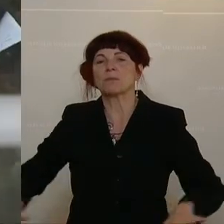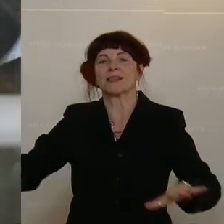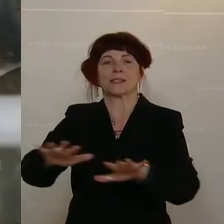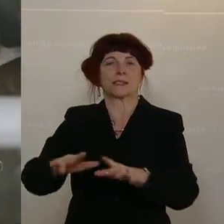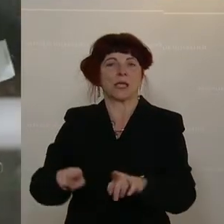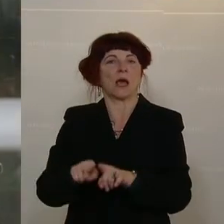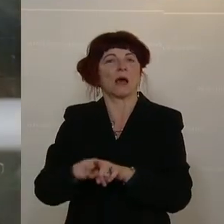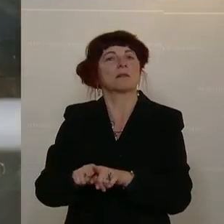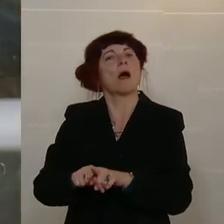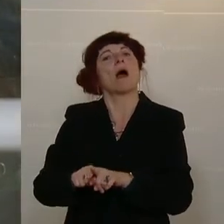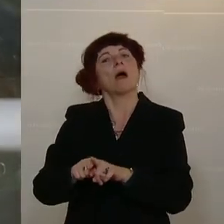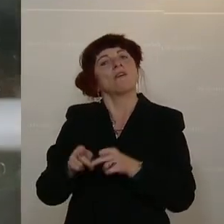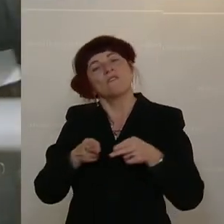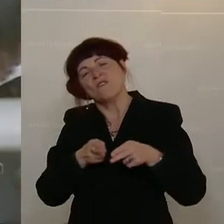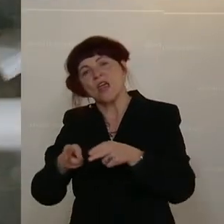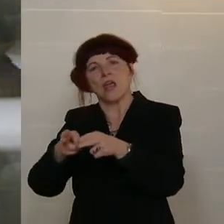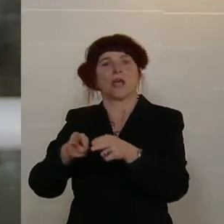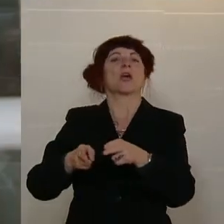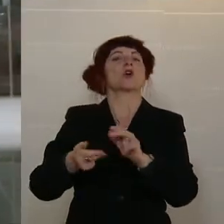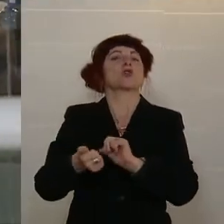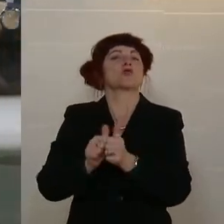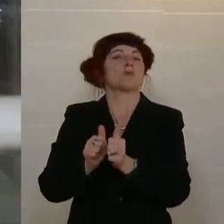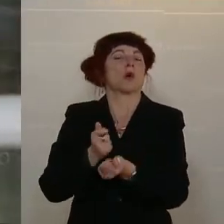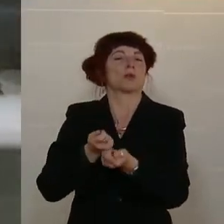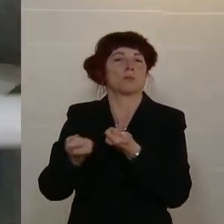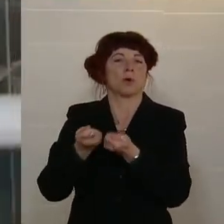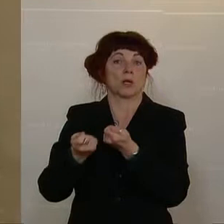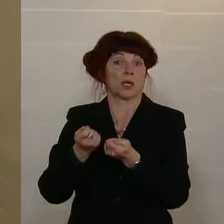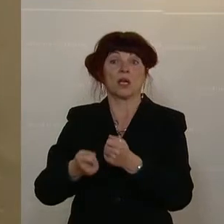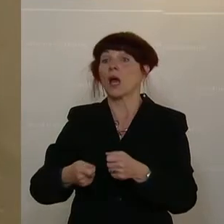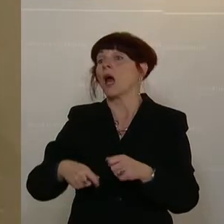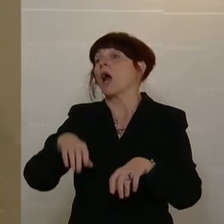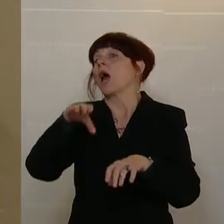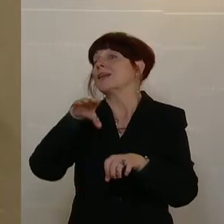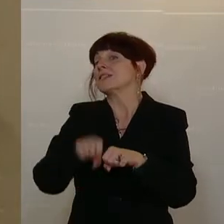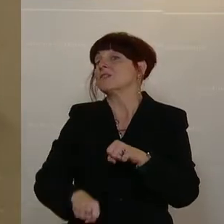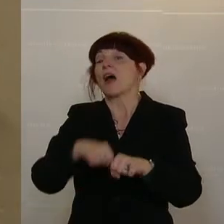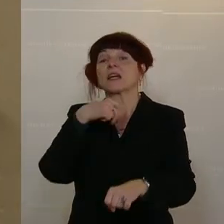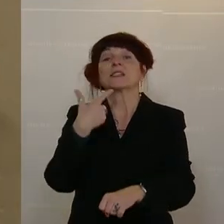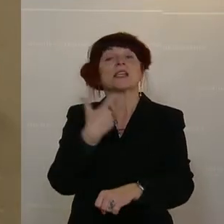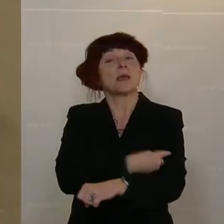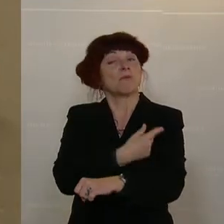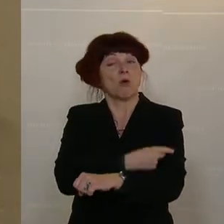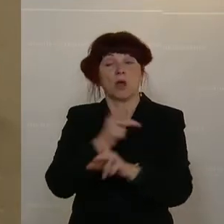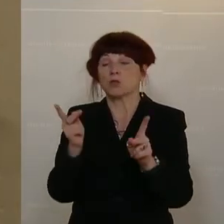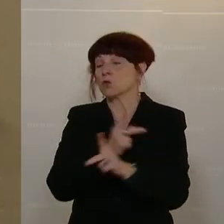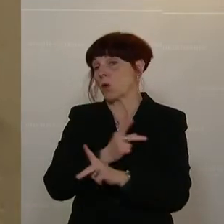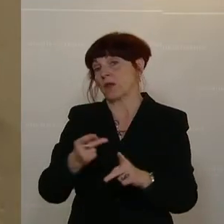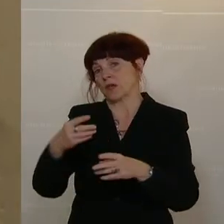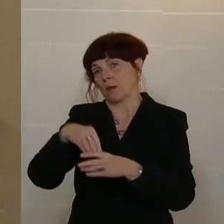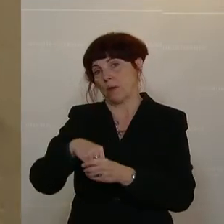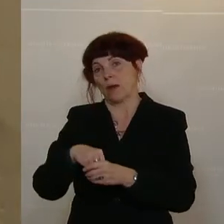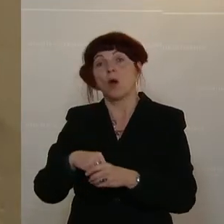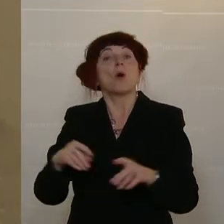Sportpolitik einzusetzen, bei dem Zwangsimpfungen keine Chance haben und letztlich sich des